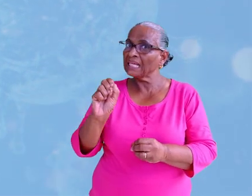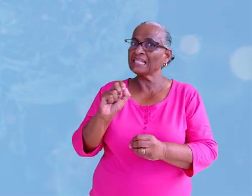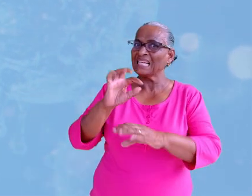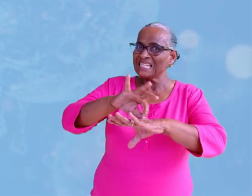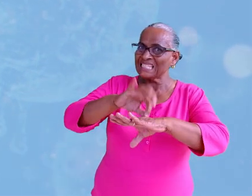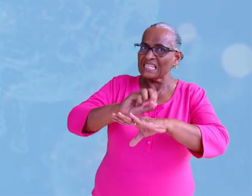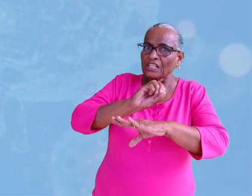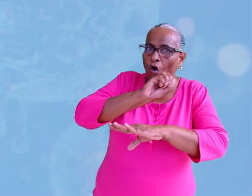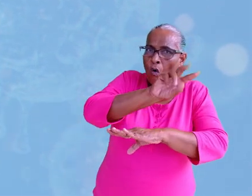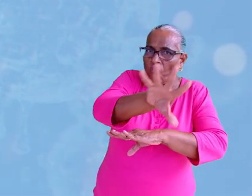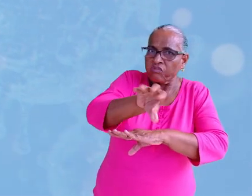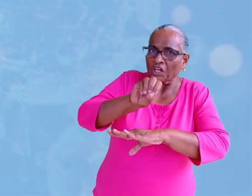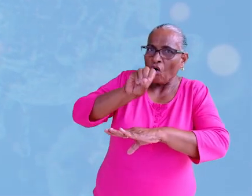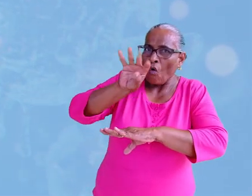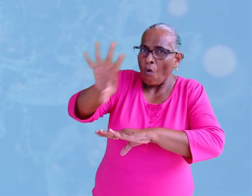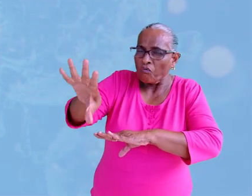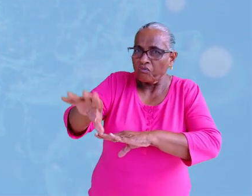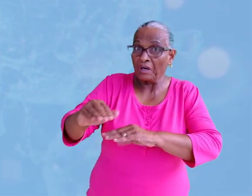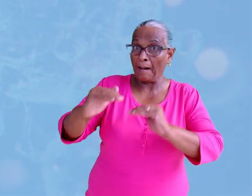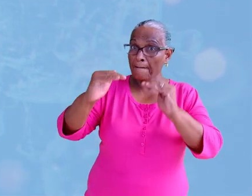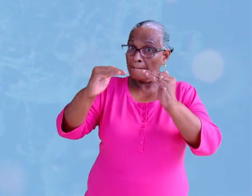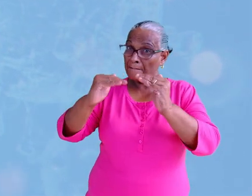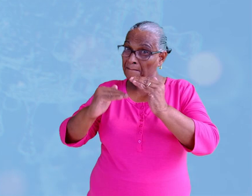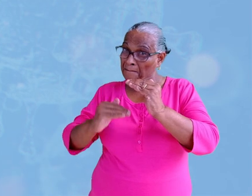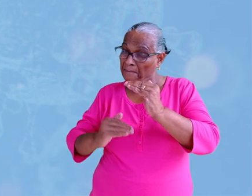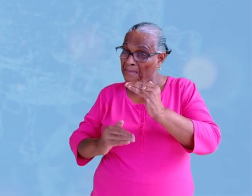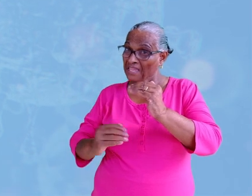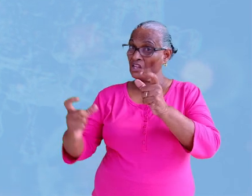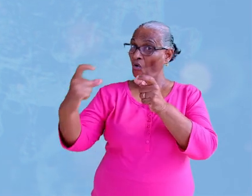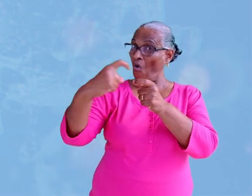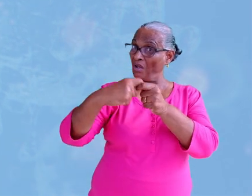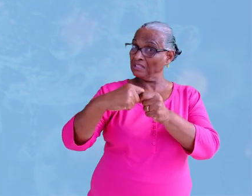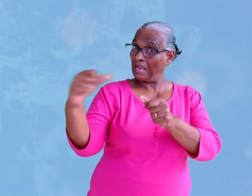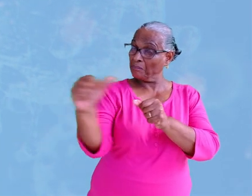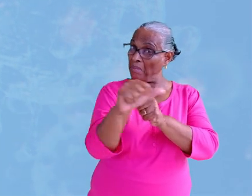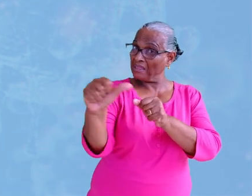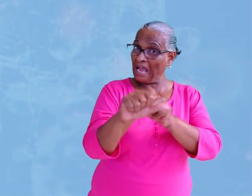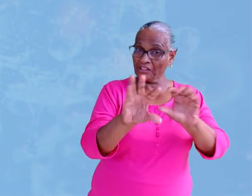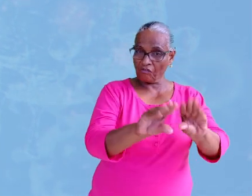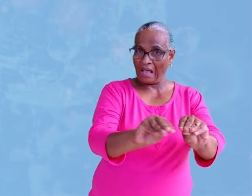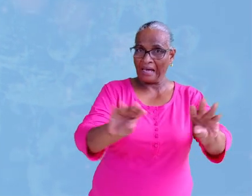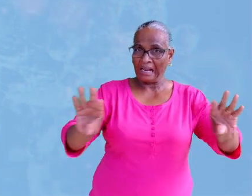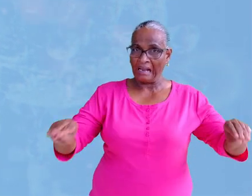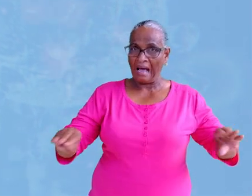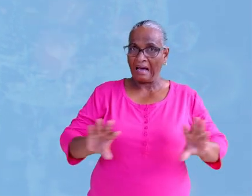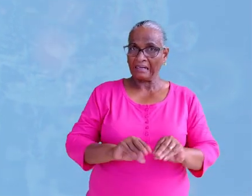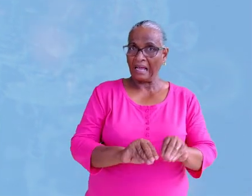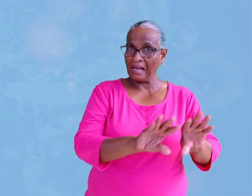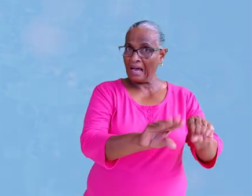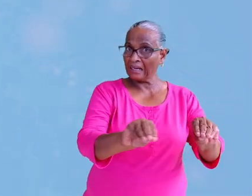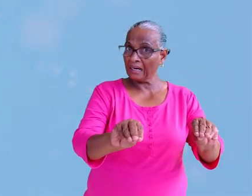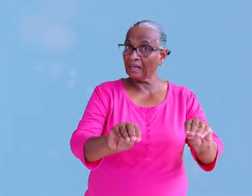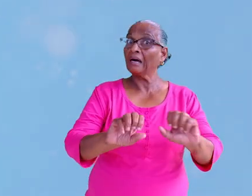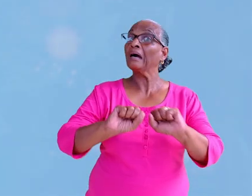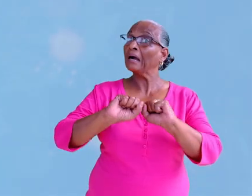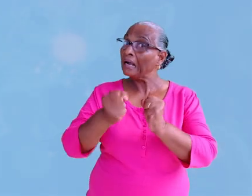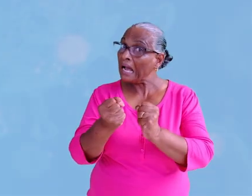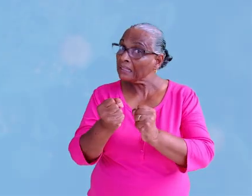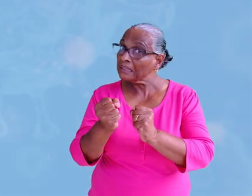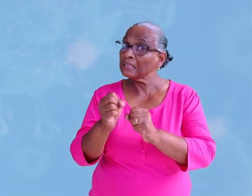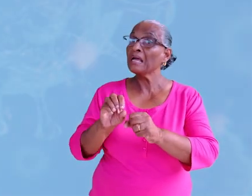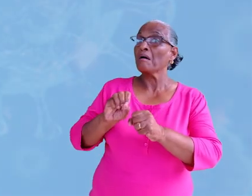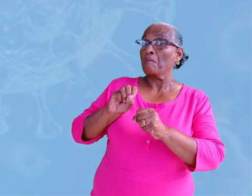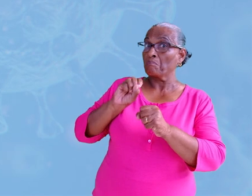overbrengen. Door zo min mogelijk contact te hebben met anderen of met voorwerpen die besmet zijn,